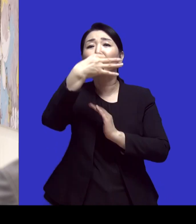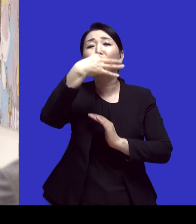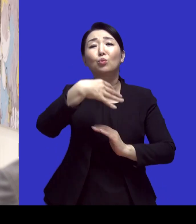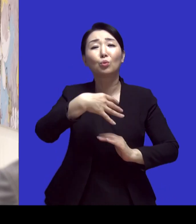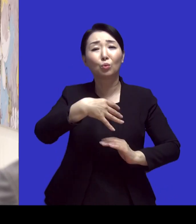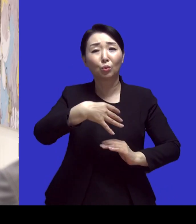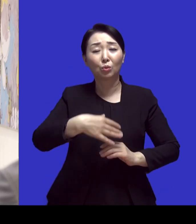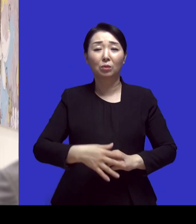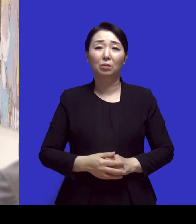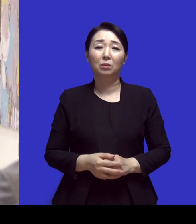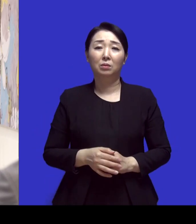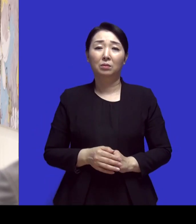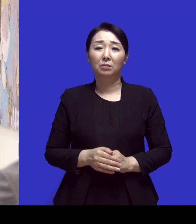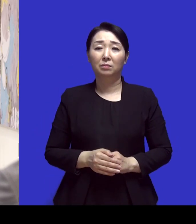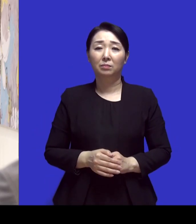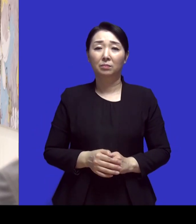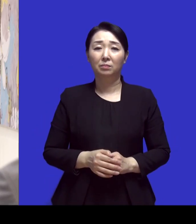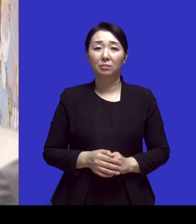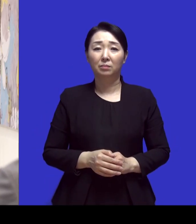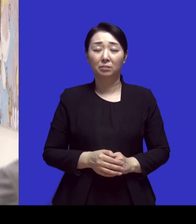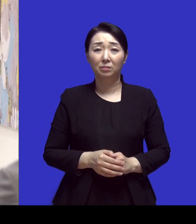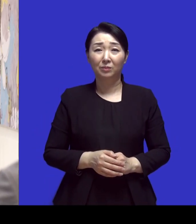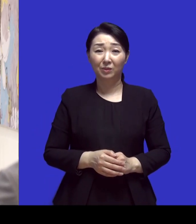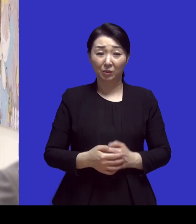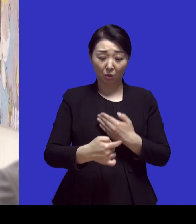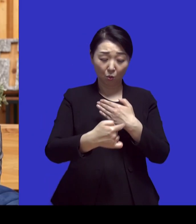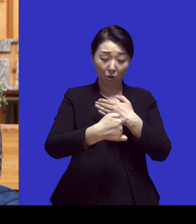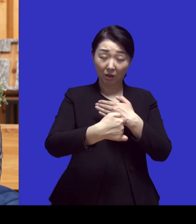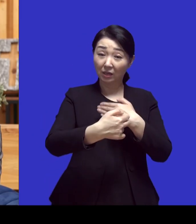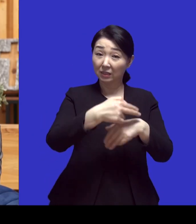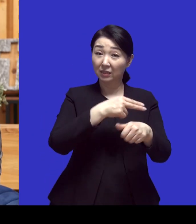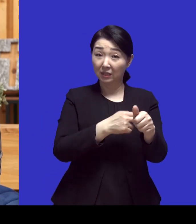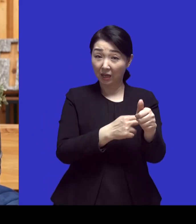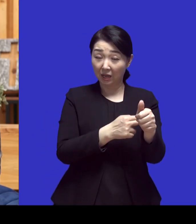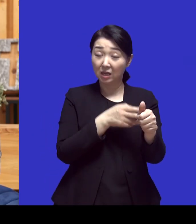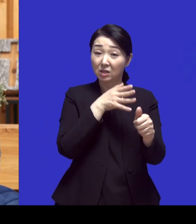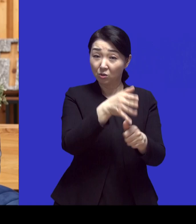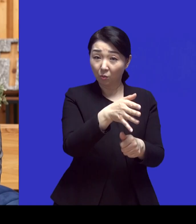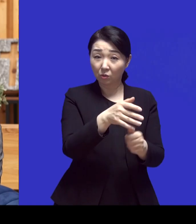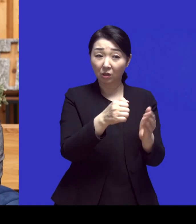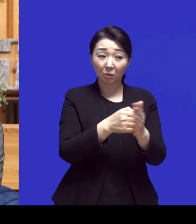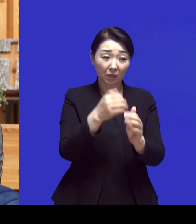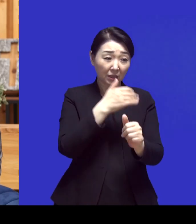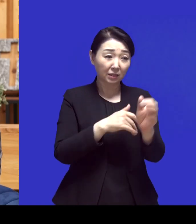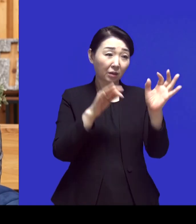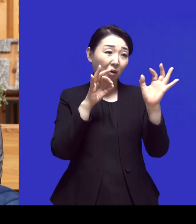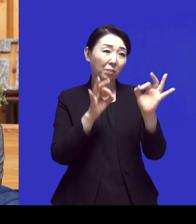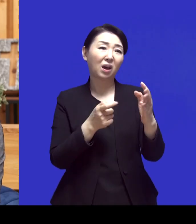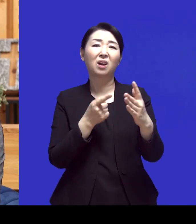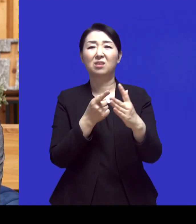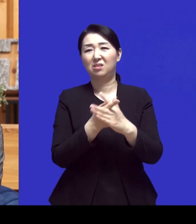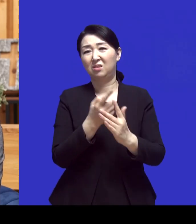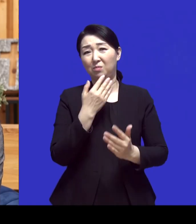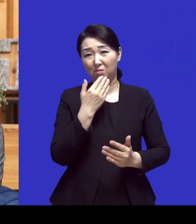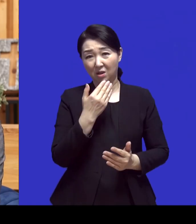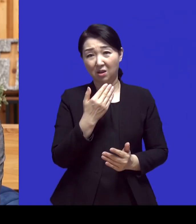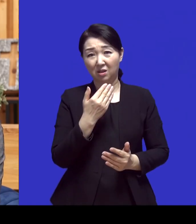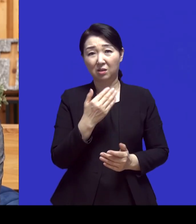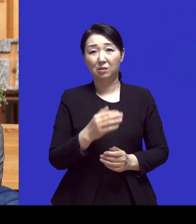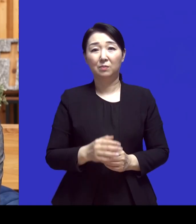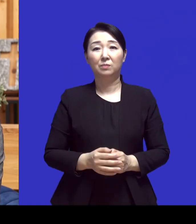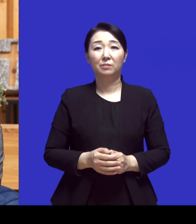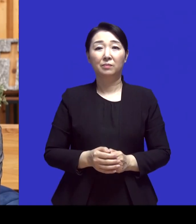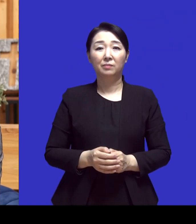네 그렇게 되는 거죠 아무래도 외과의사시니까 이렇게 벌어질 상황에 대해서 어느 정도 예견을 또 할 수 있잖아요 네